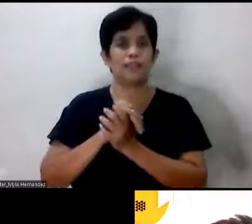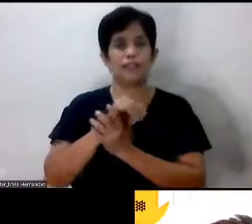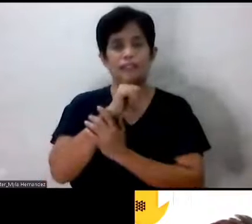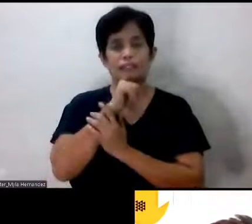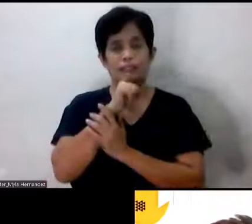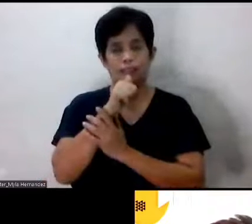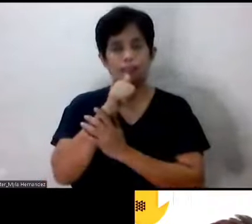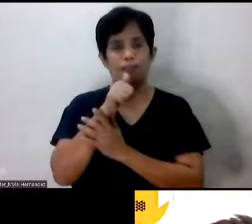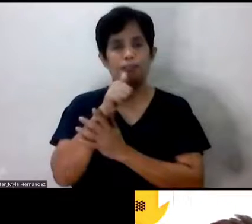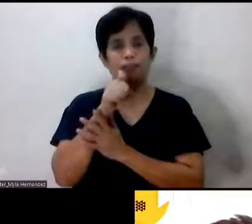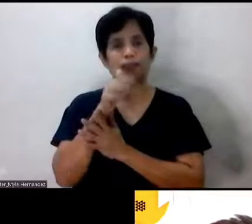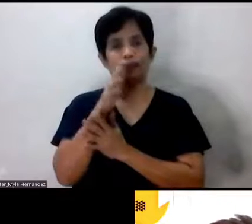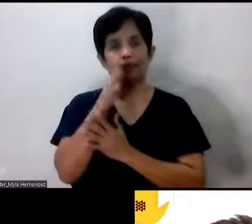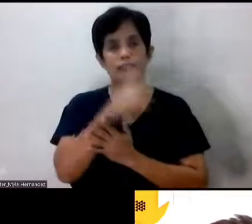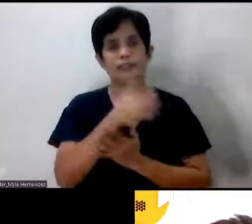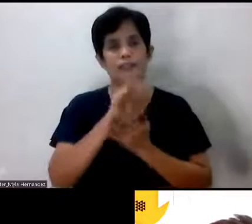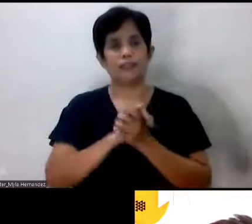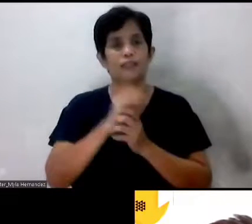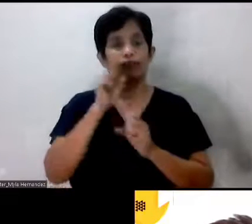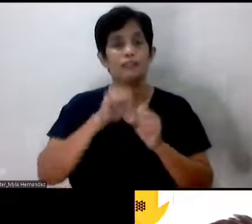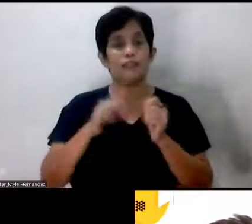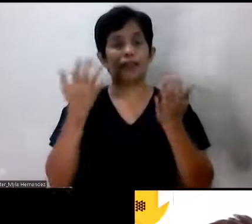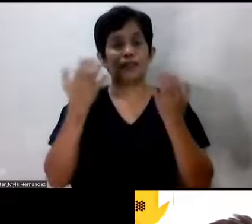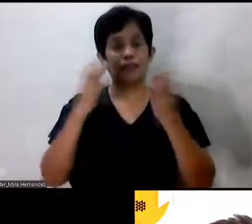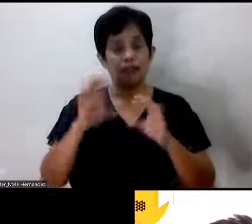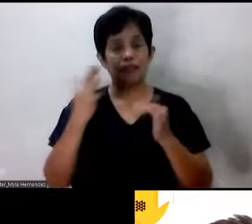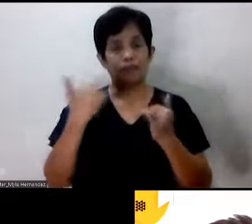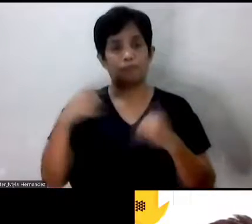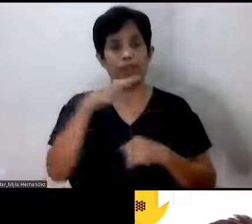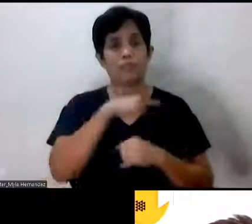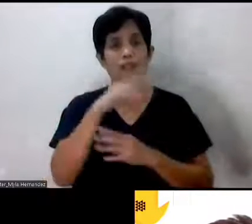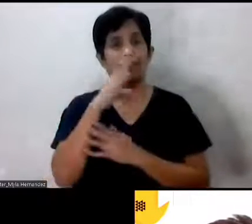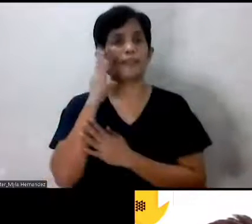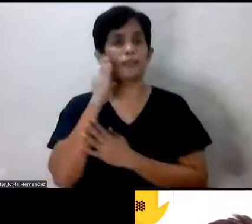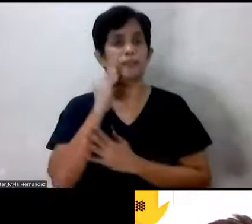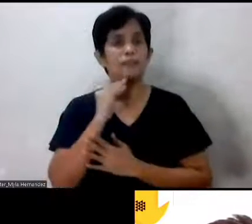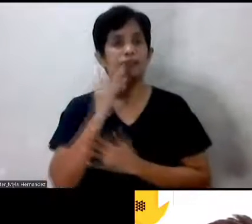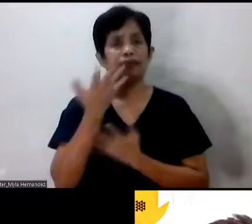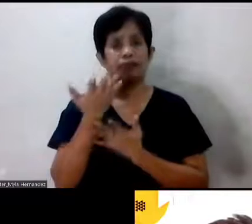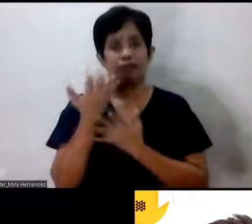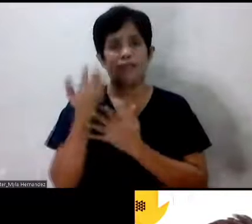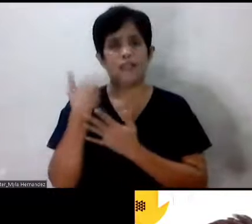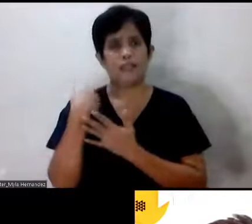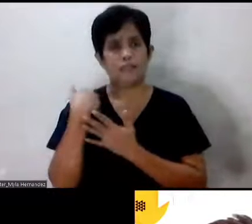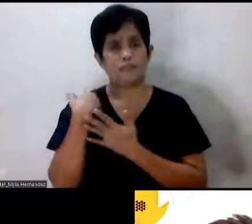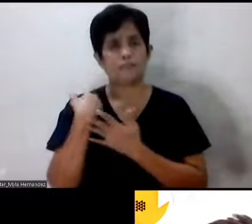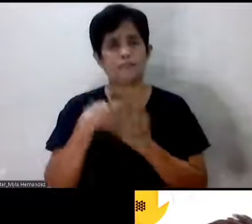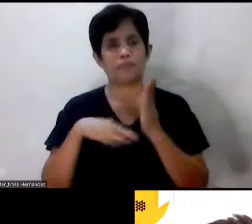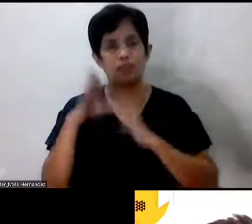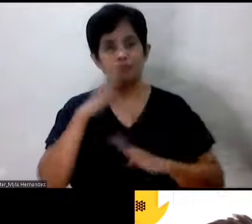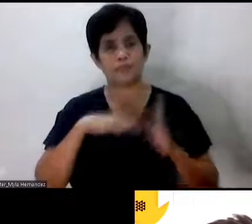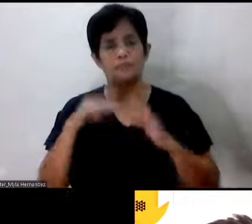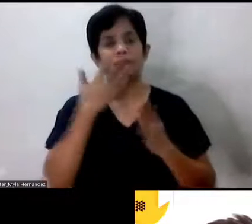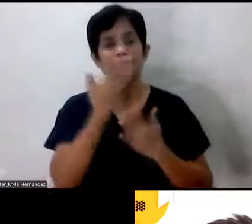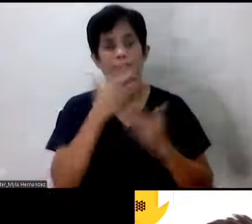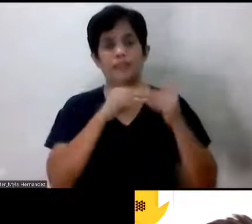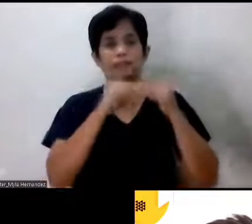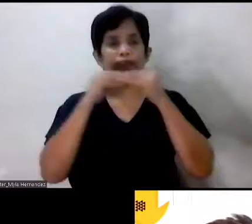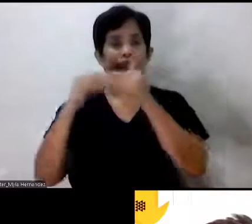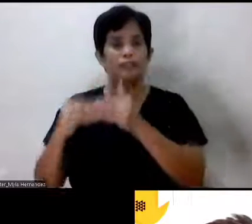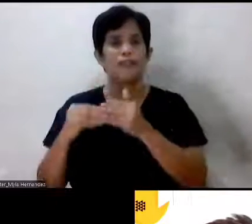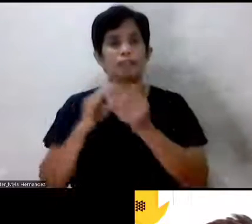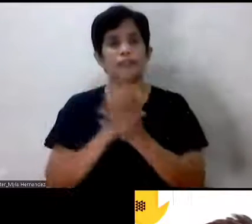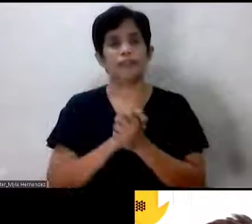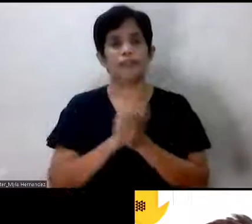iniiwan. At sa mga pagkakataon kami may pinagdadaanan o dinadaanan, nandyan ka, nakaagapay at nakaalalay. Marami pong